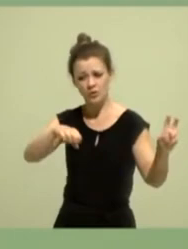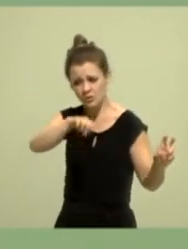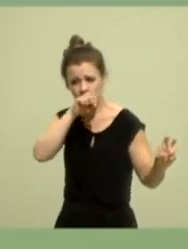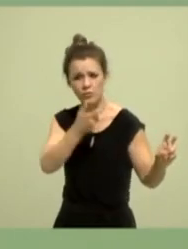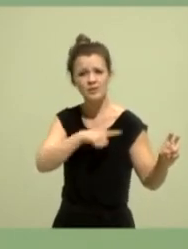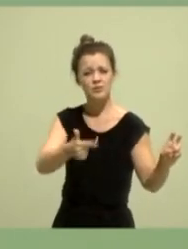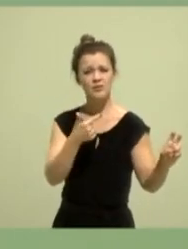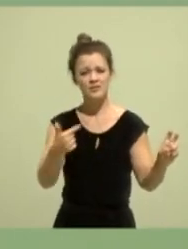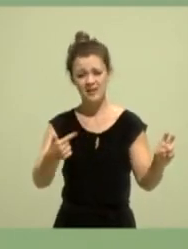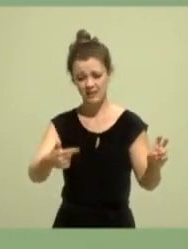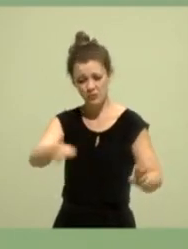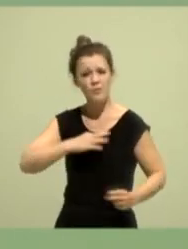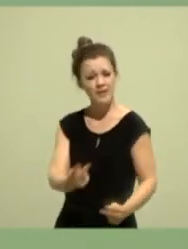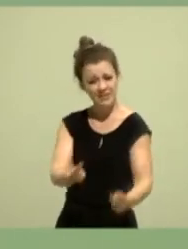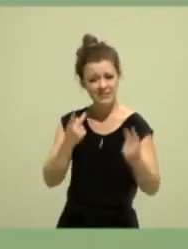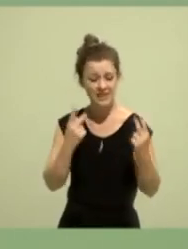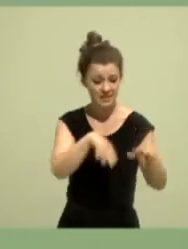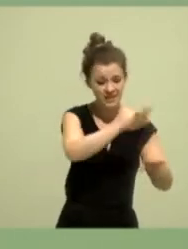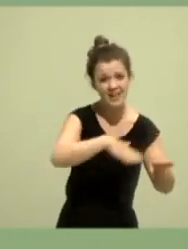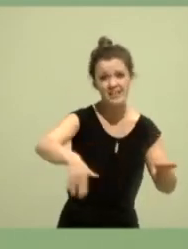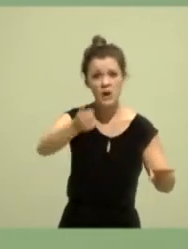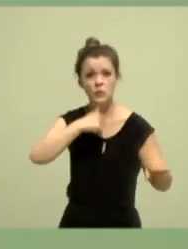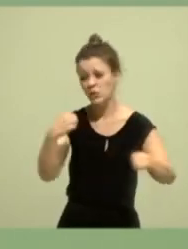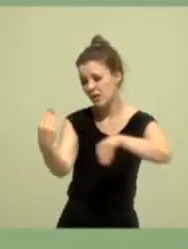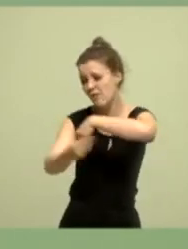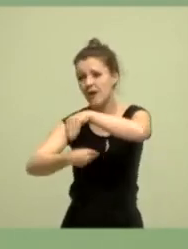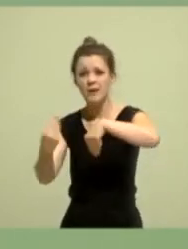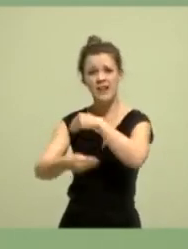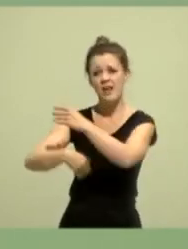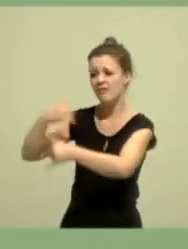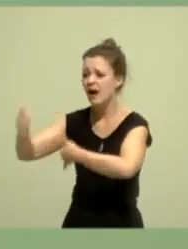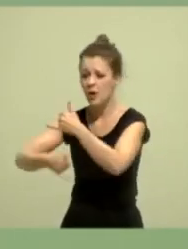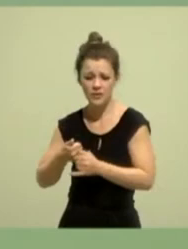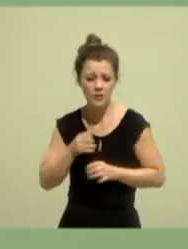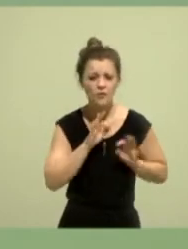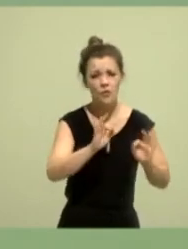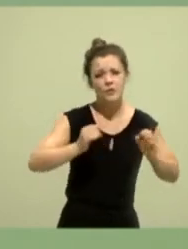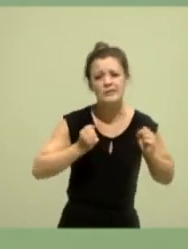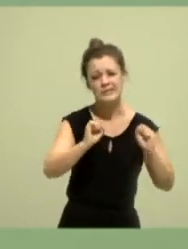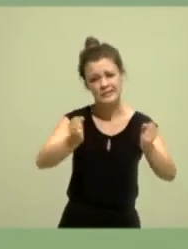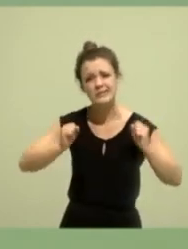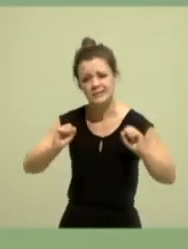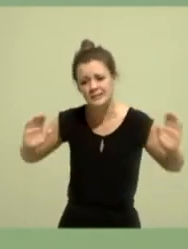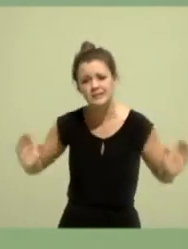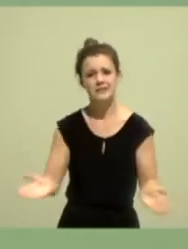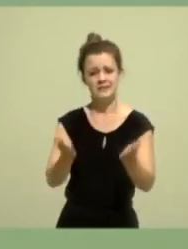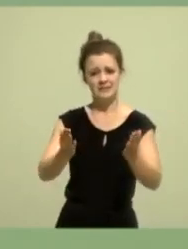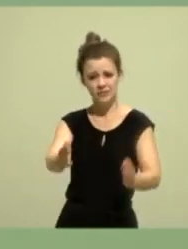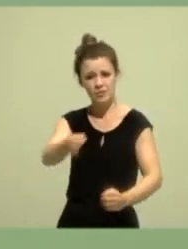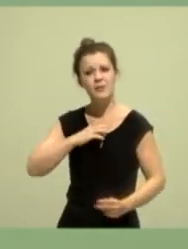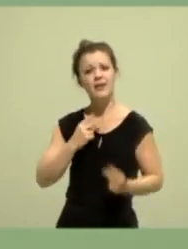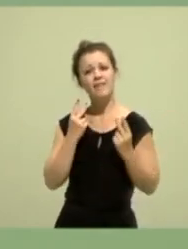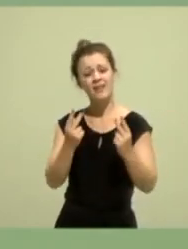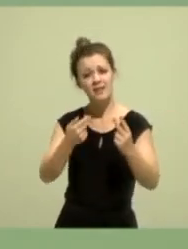Jugendliche, Frauen und Familien. Ich möchte mich maßgeblich dafür einsetzen, weitere Lösungen zu entwickeln, die die Beteiligung von Kindern und